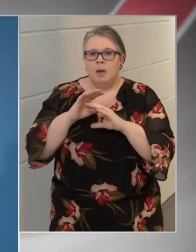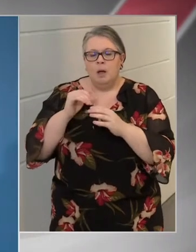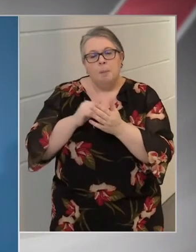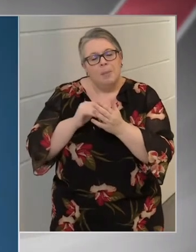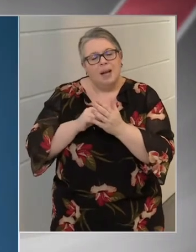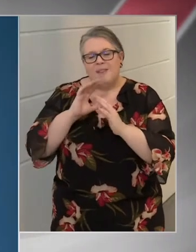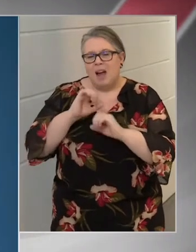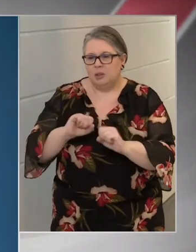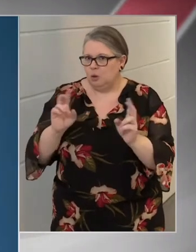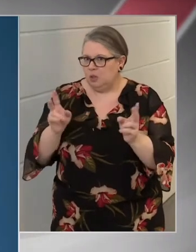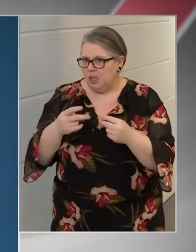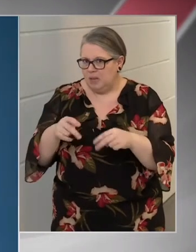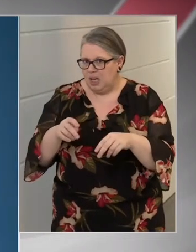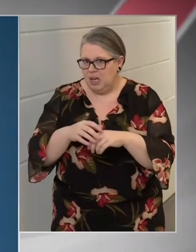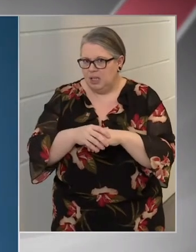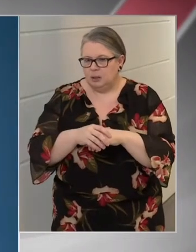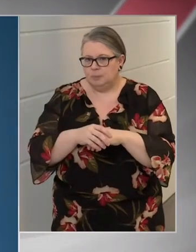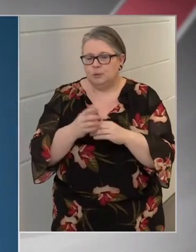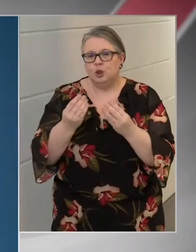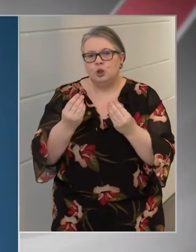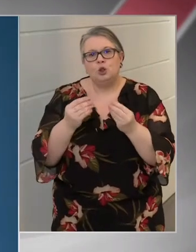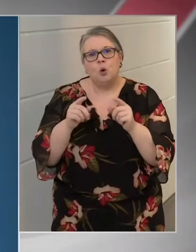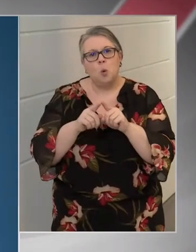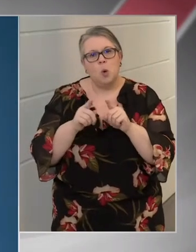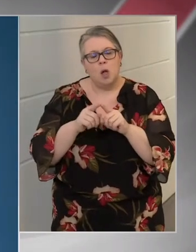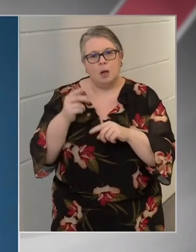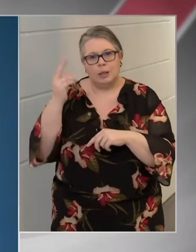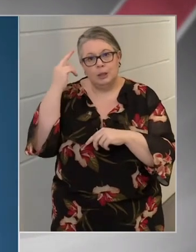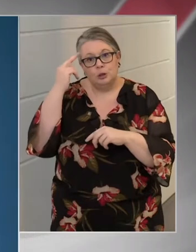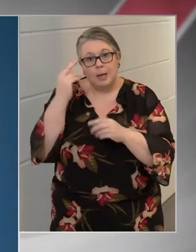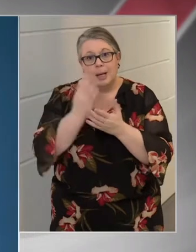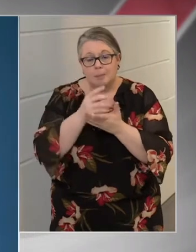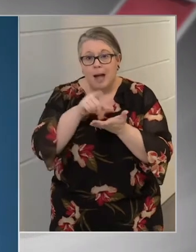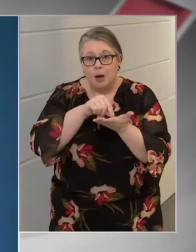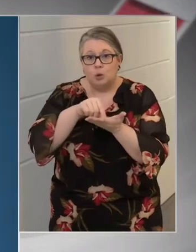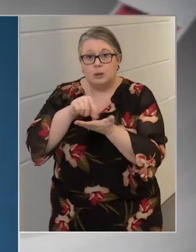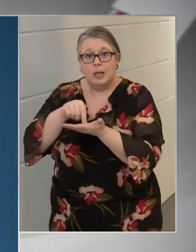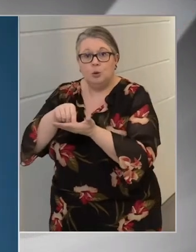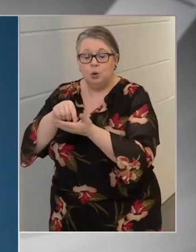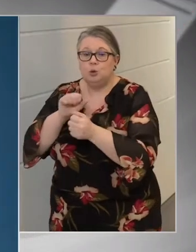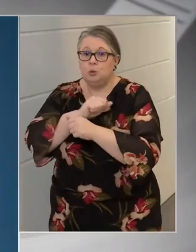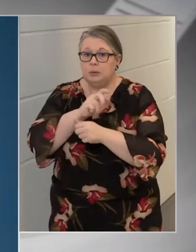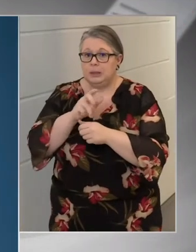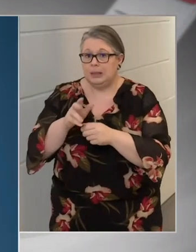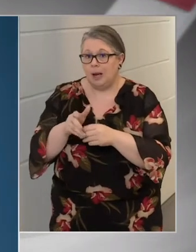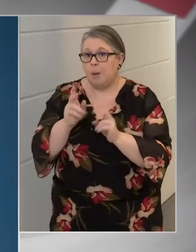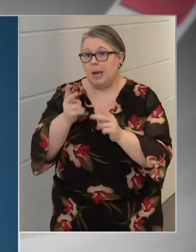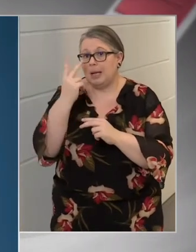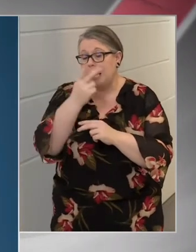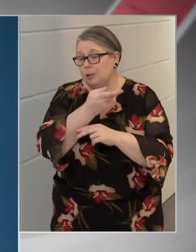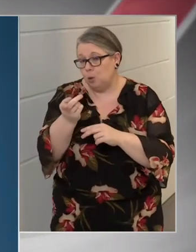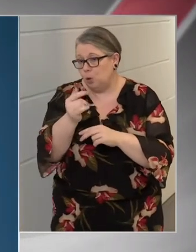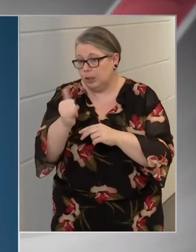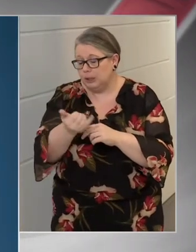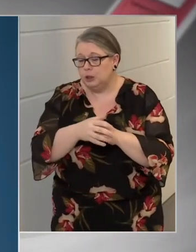válaszolni. Tehát sok olyan ismeret gyűlik nap, mint nap, láthatják önök is, amely